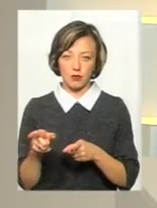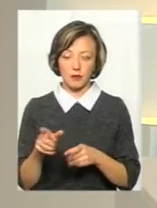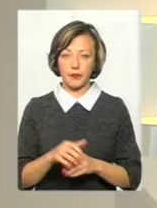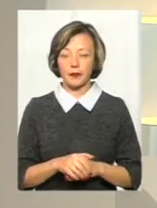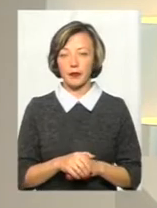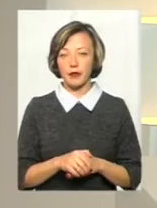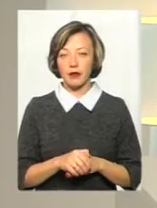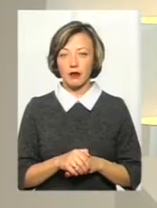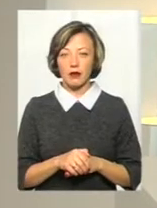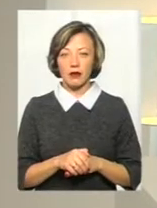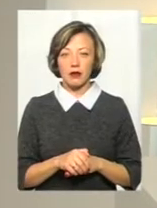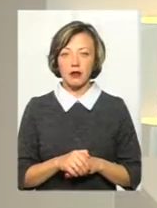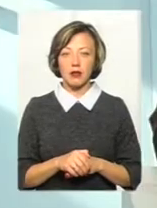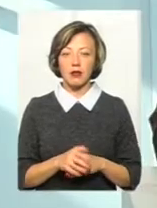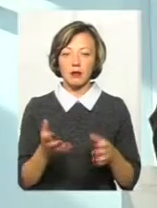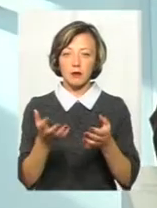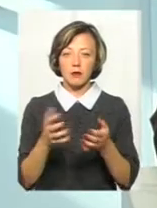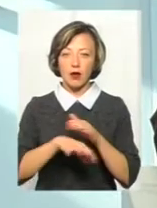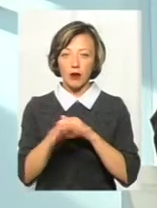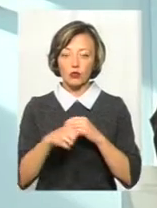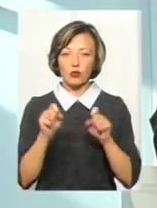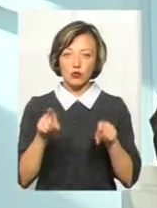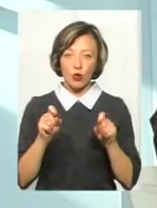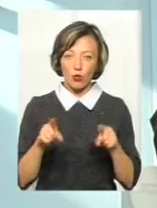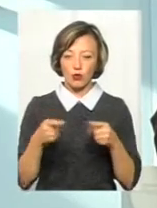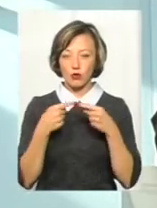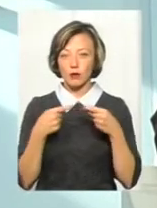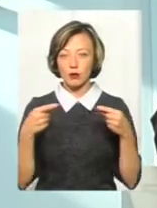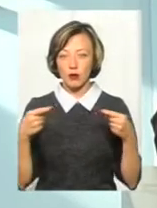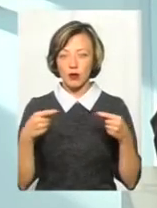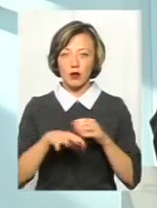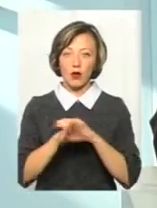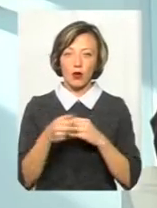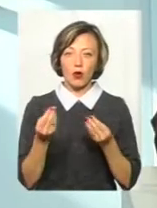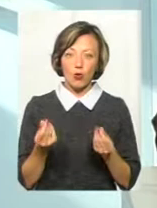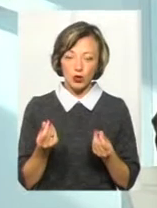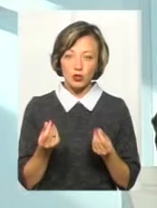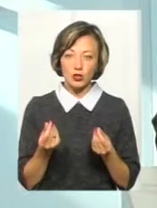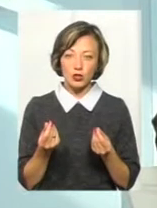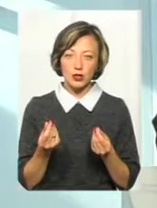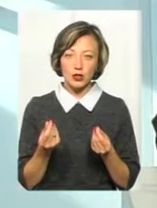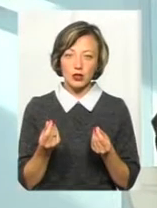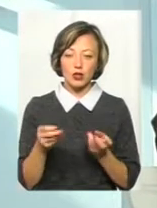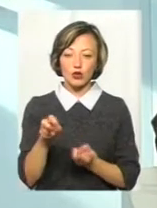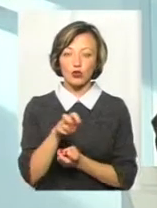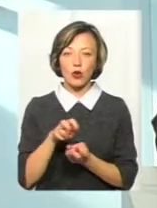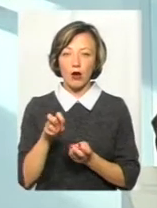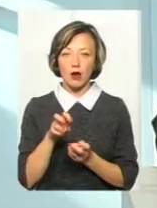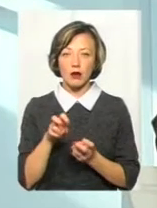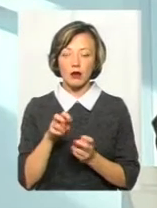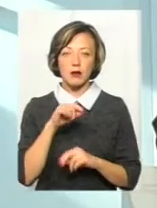Беруть, як я говорив, золото, золоті вироби, беруть гроші, шукають